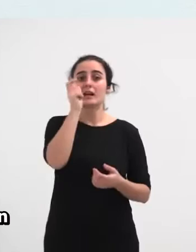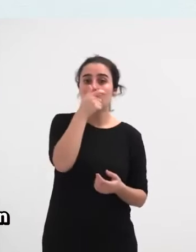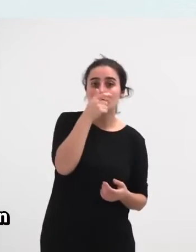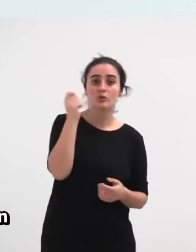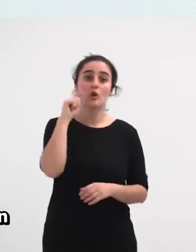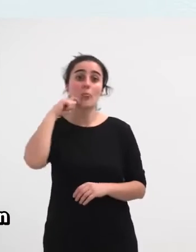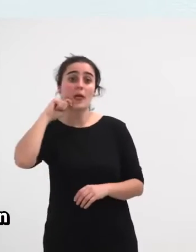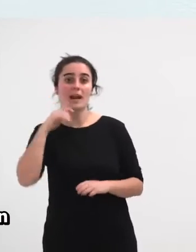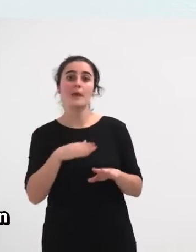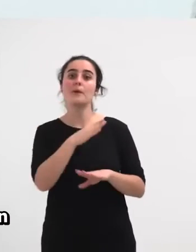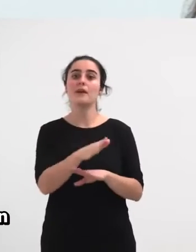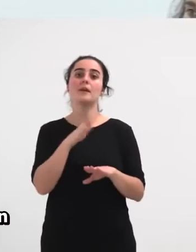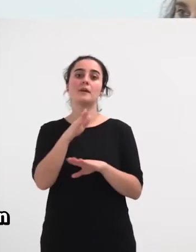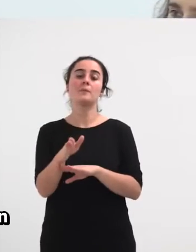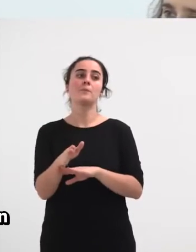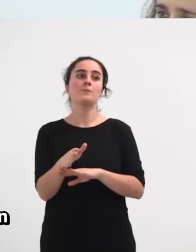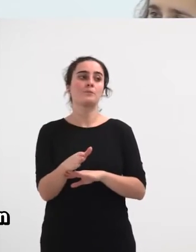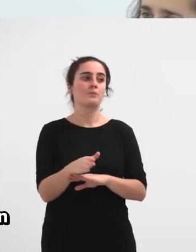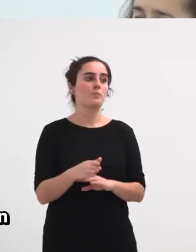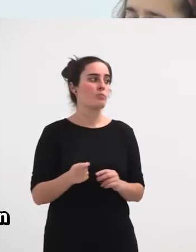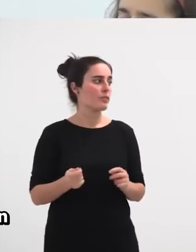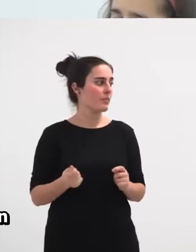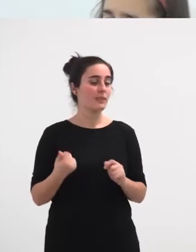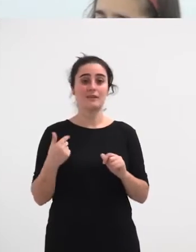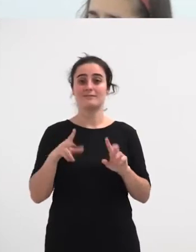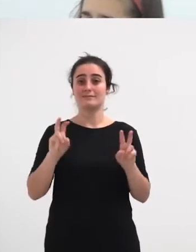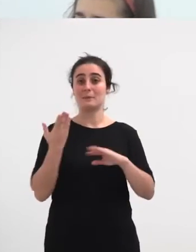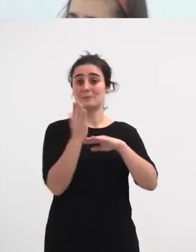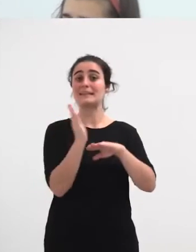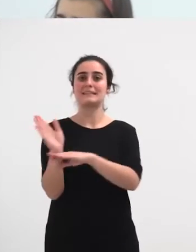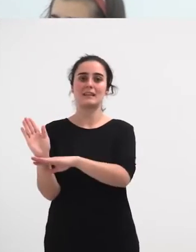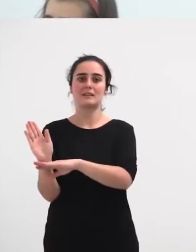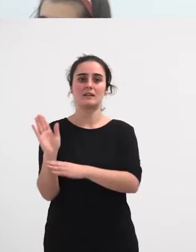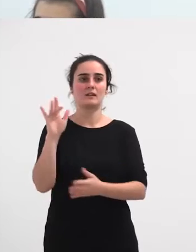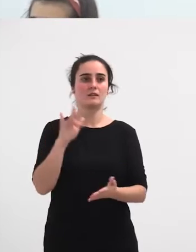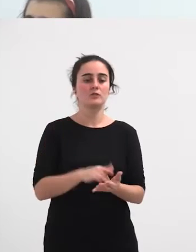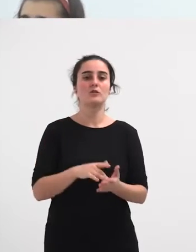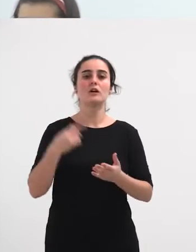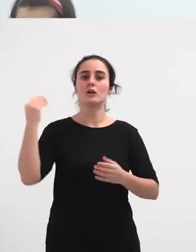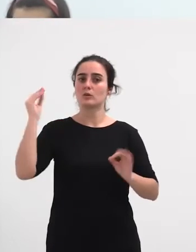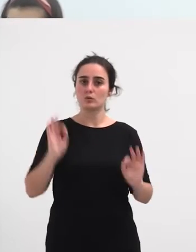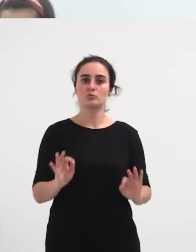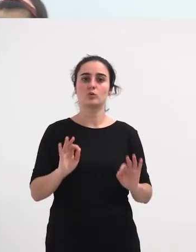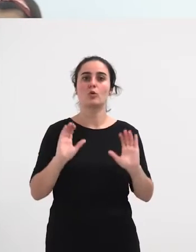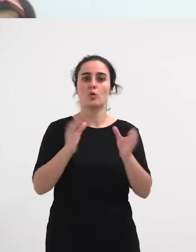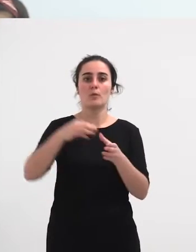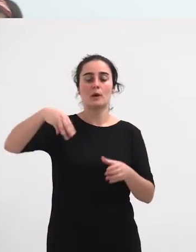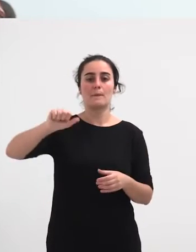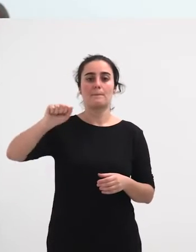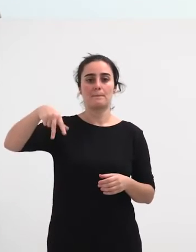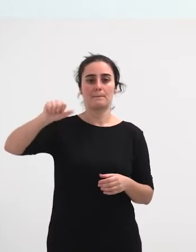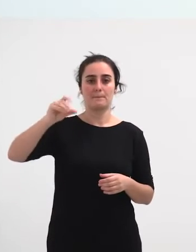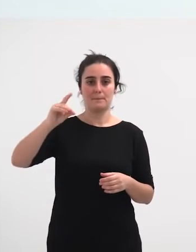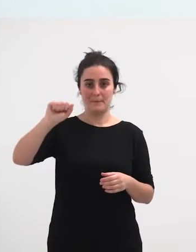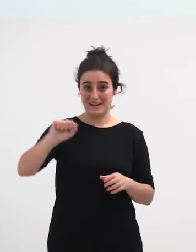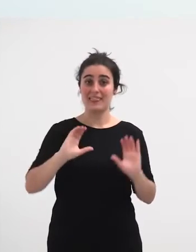ondarribin, eta zeak, aurkezpenak egiten, egertatu zen manadakoak aske utzi zituztena. Eta hori